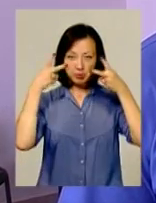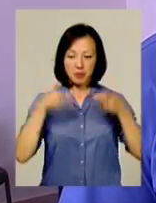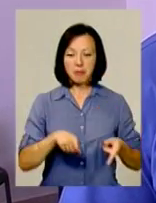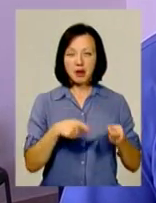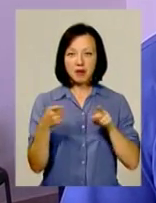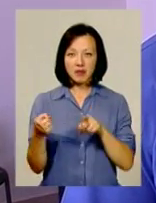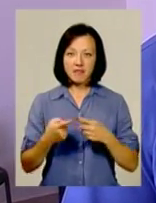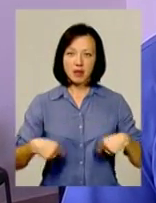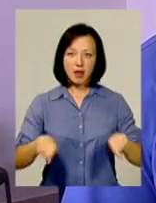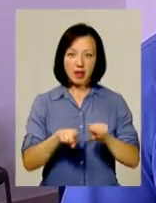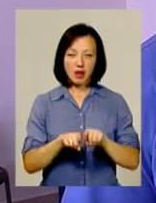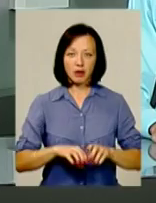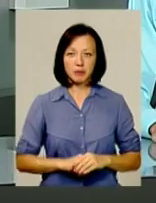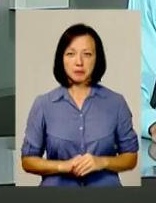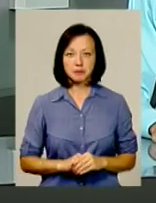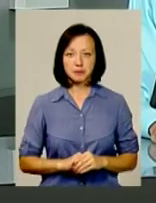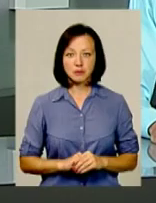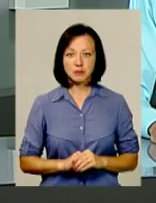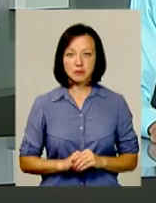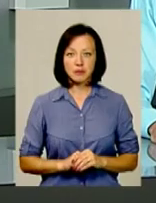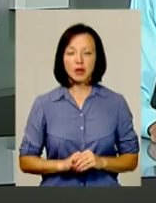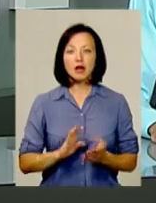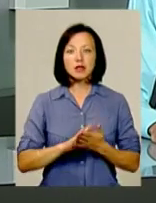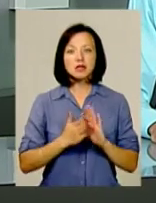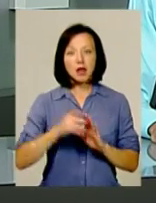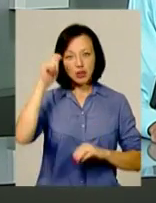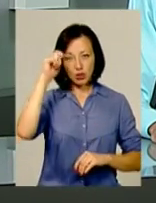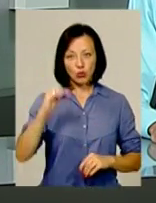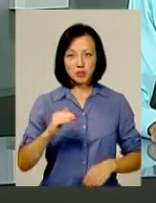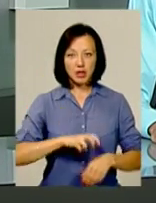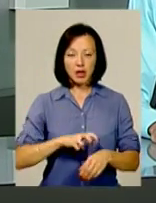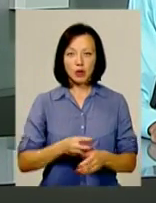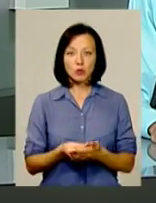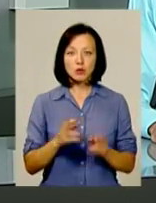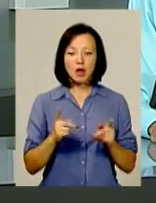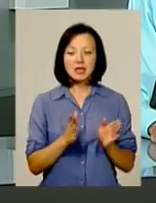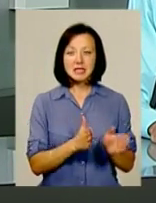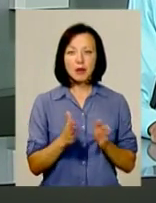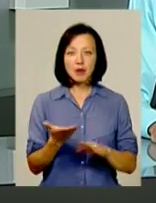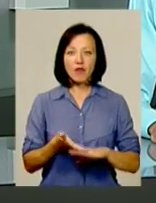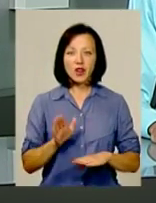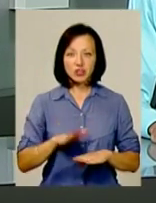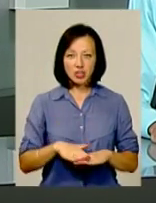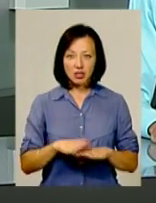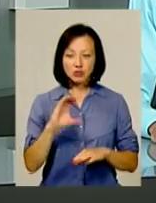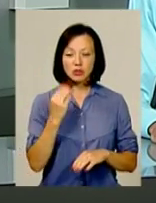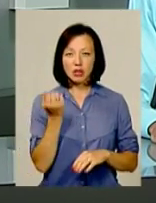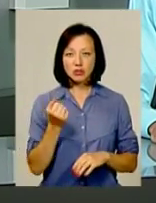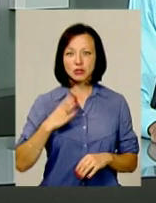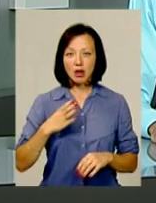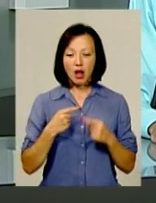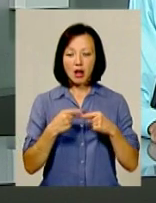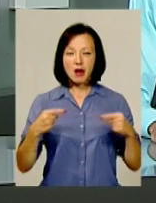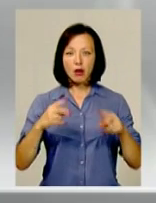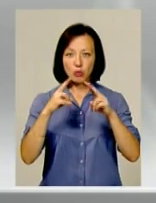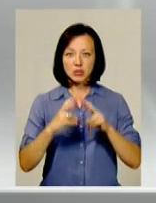переведений на ерохіргічне відділення. Стан хлопчика лікарі наразі оцінюють, як стабільно важкий. На Сашка очікує ще ряд